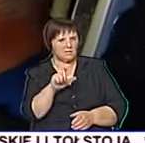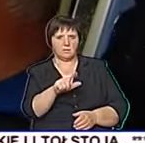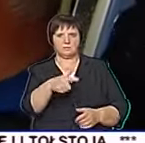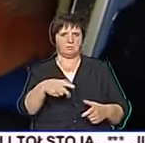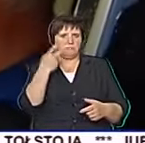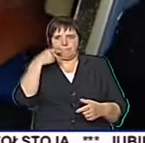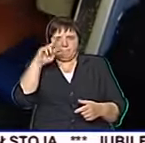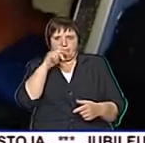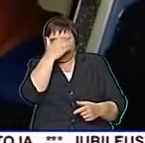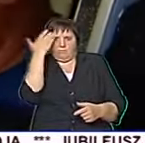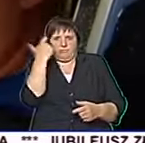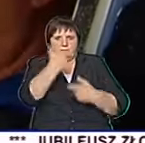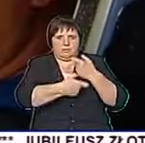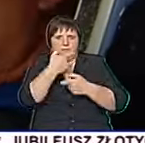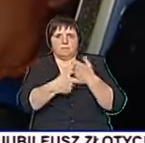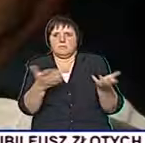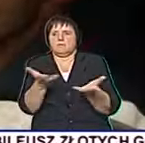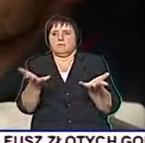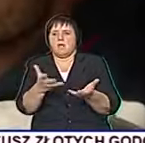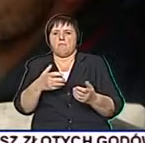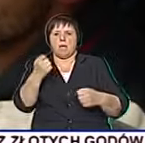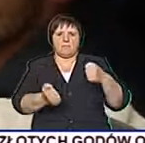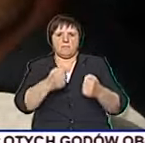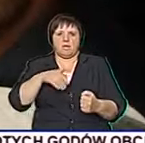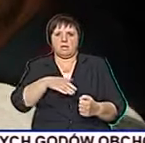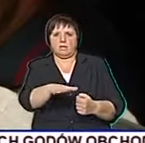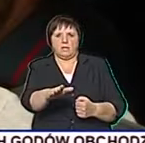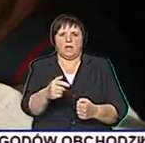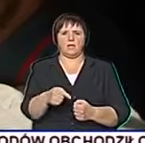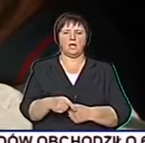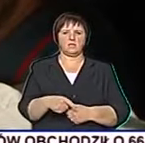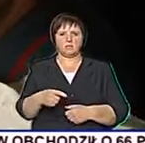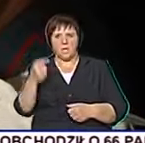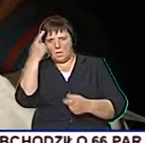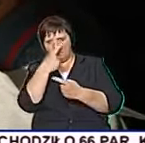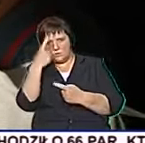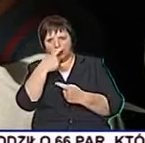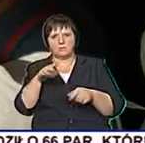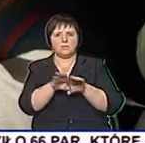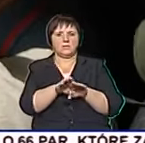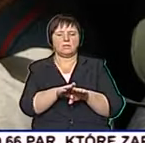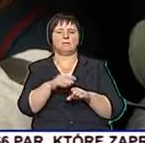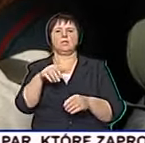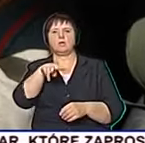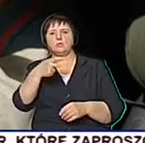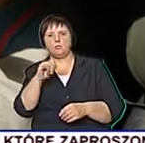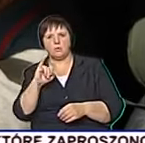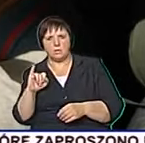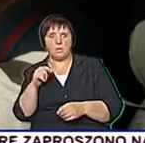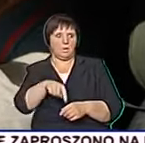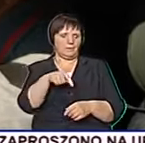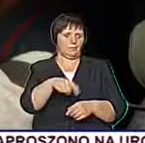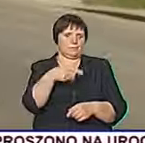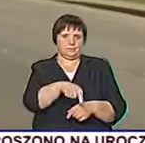to przykra. Właśnie nie wiem co mam zrobić, nic gdzie mam jechać. Spodziewałem się, że będzie zamknięta droga od Alei Unii, bo ktoś mi mówił, ale nie, że